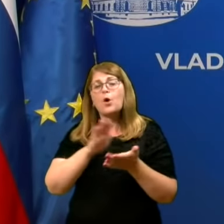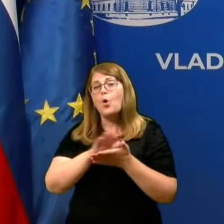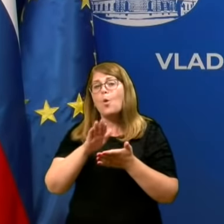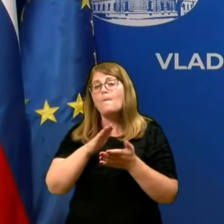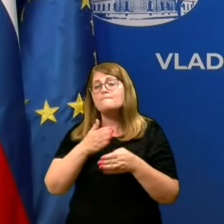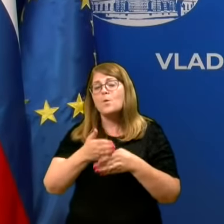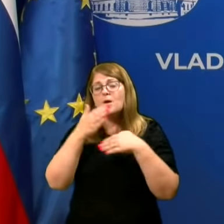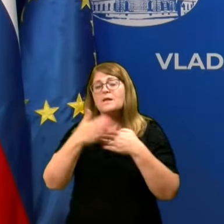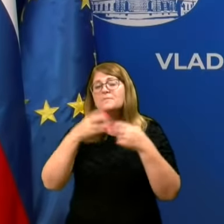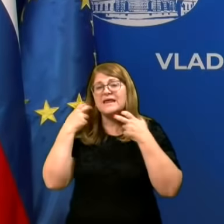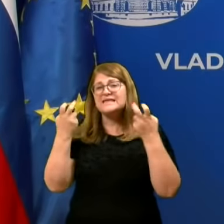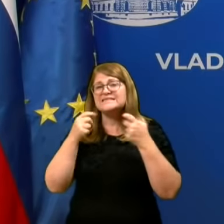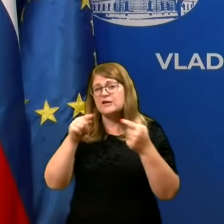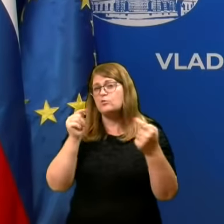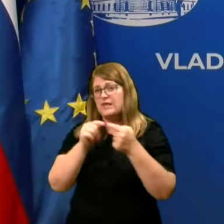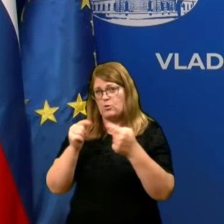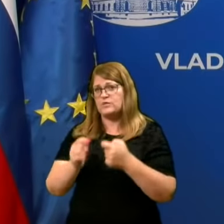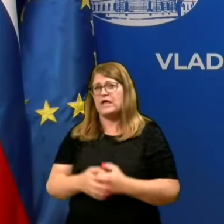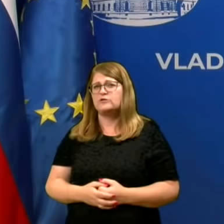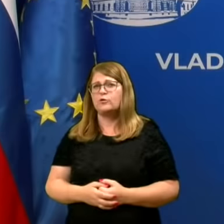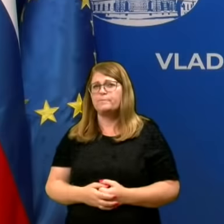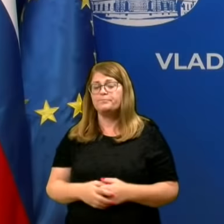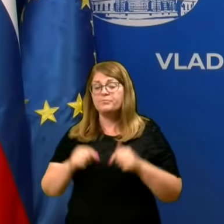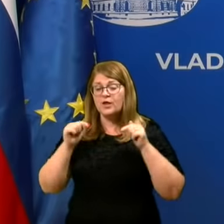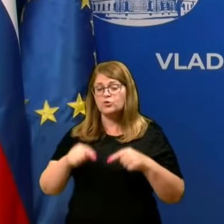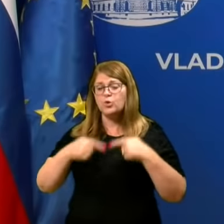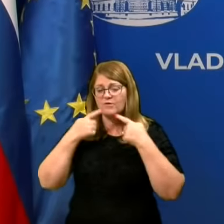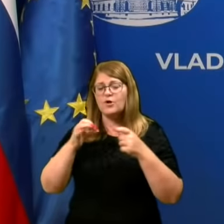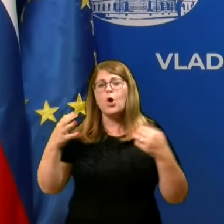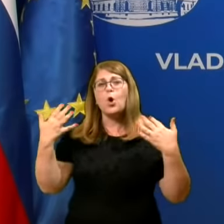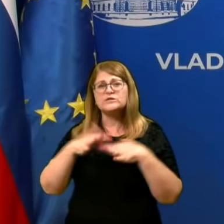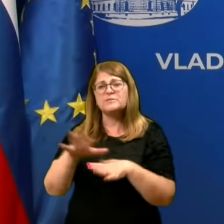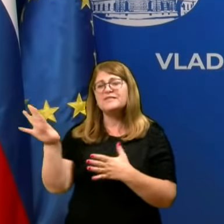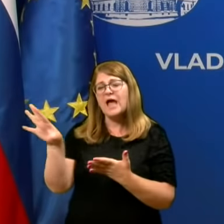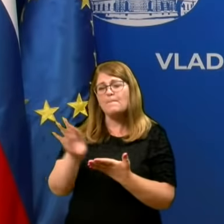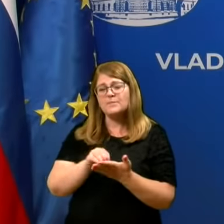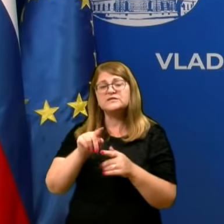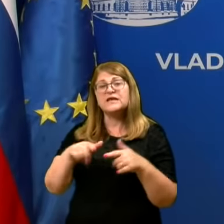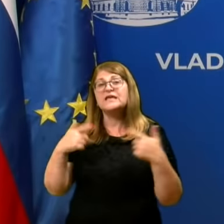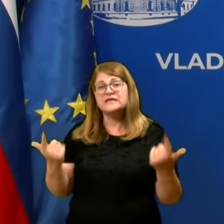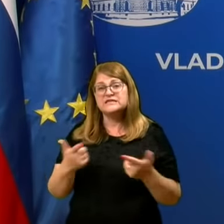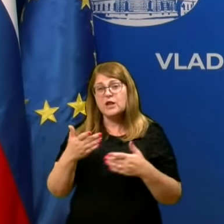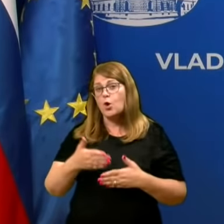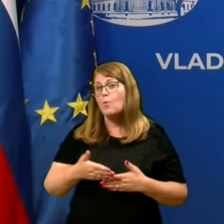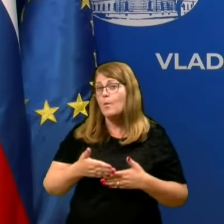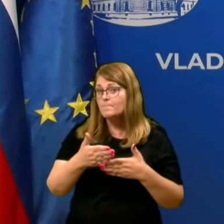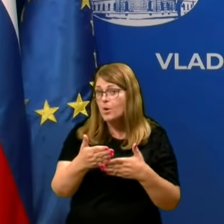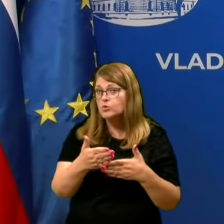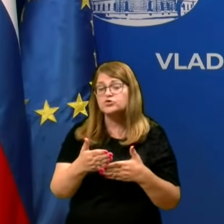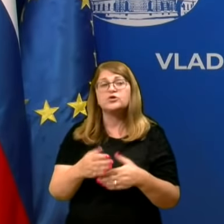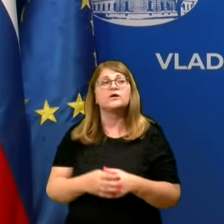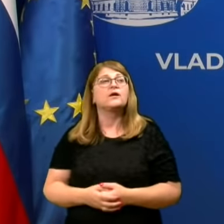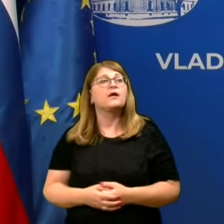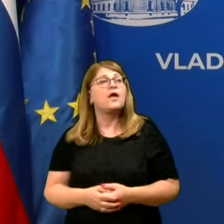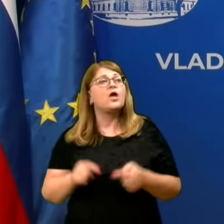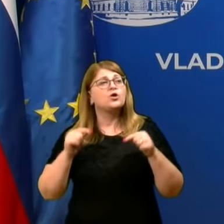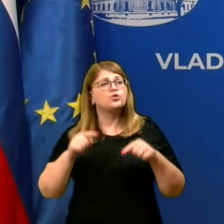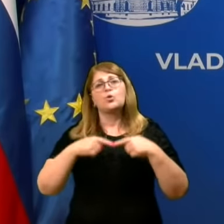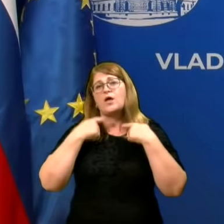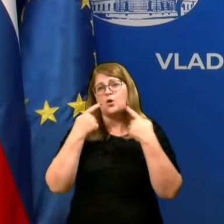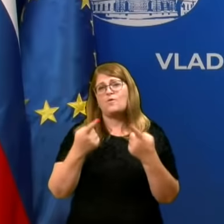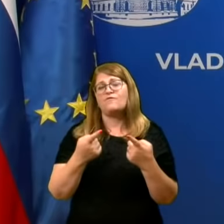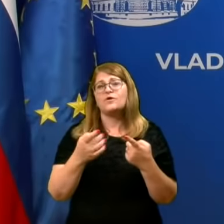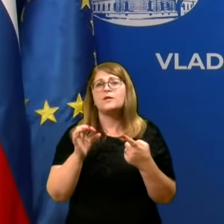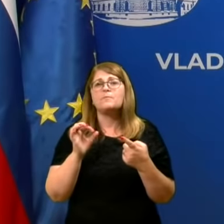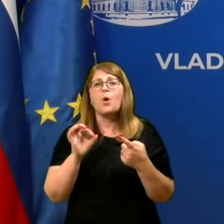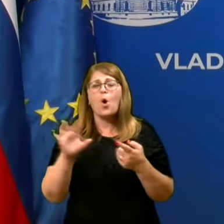kontaktov in pri iskanju teh kontaktov. Tukaj le govorim o spletnih aplikacijah, ki so lahko v pomoč. Naslednji slajd. Tukaj govorim o